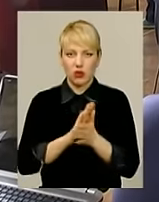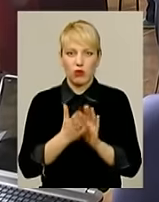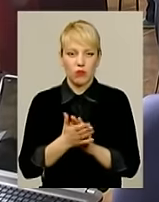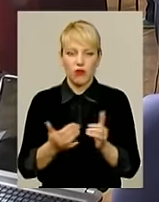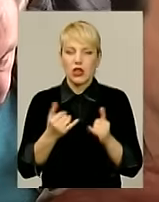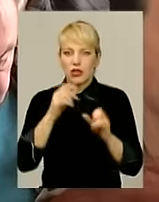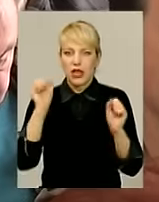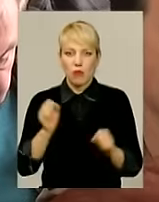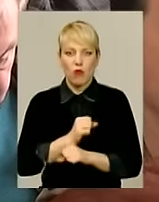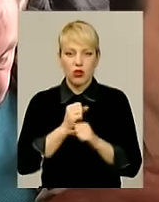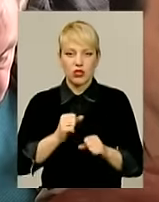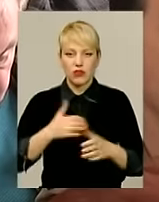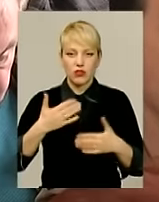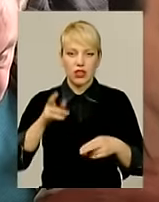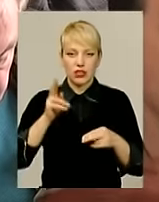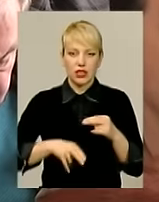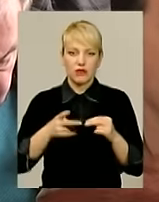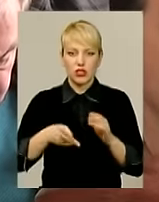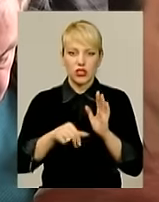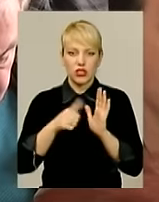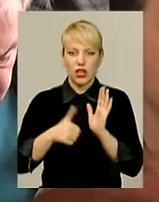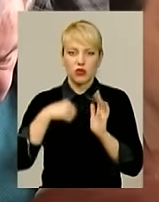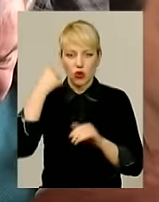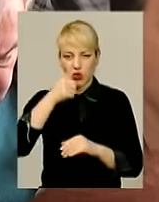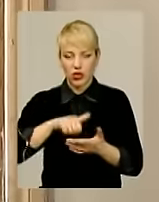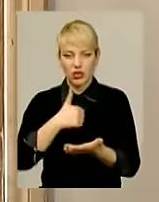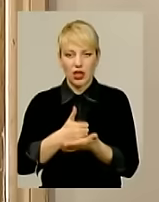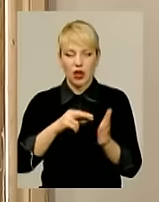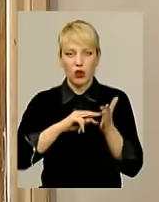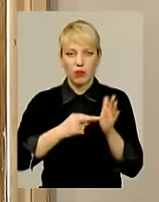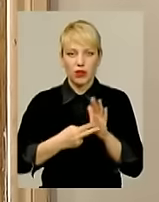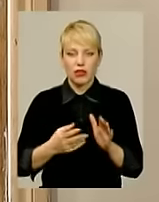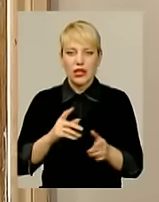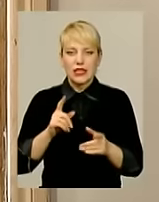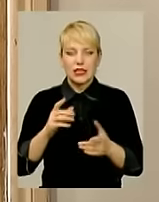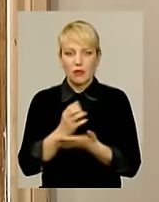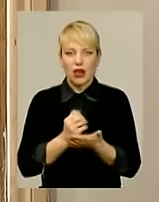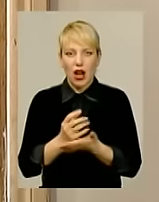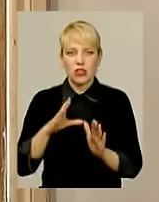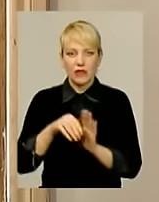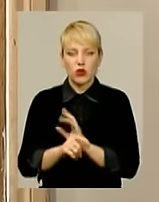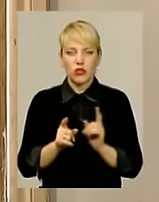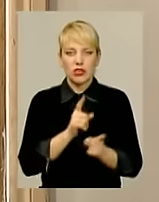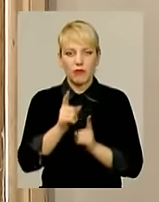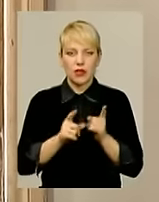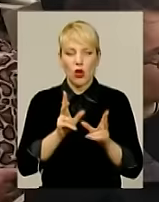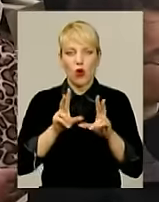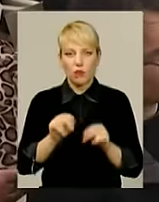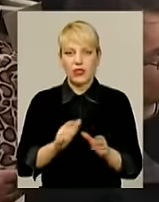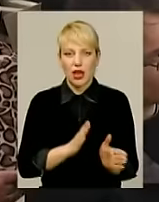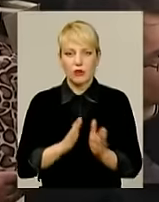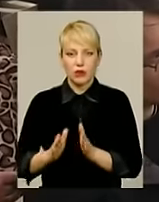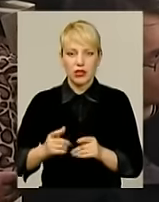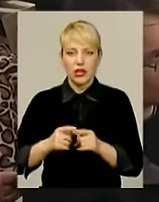неможливо. Тож, вже до кінця 2016-го року до генплану збираються вносити зміни. Обіцяються навести лад із земельними ділянками